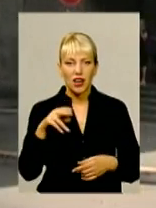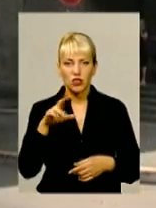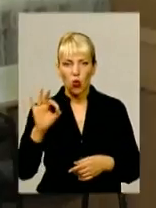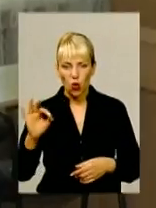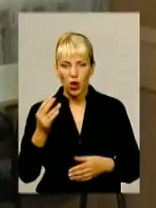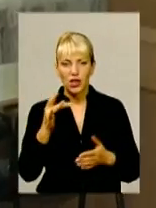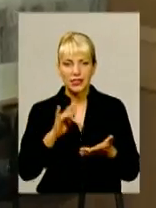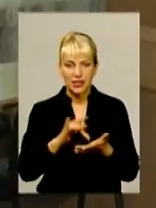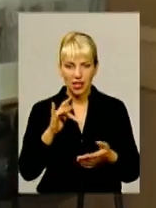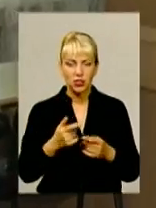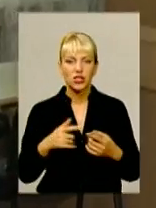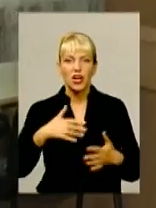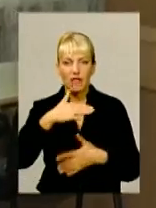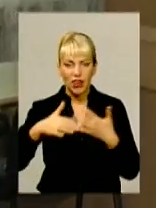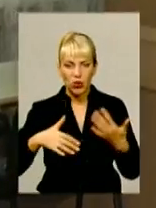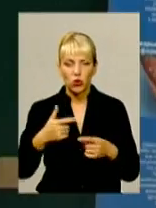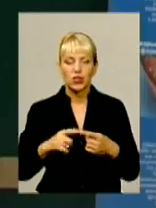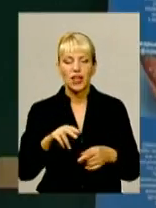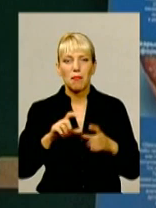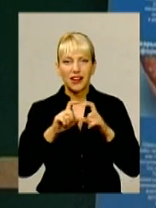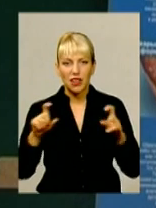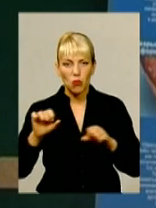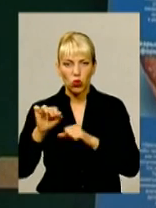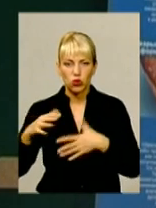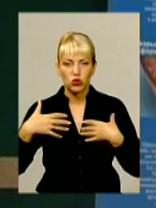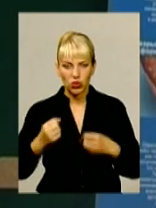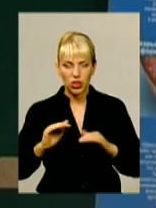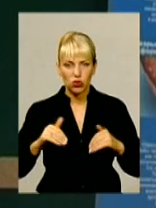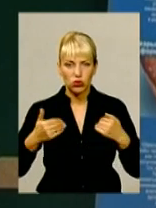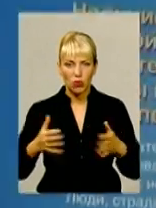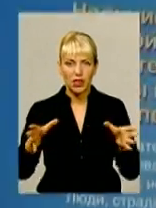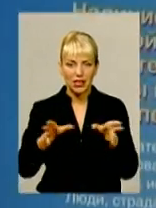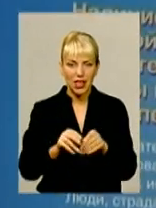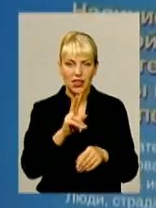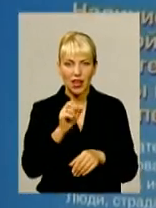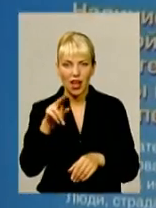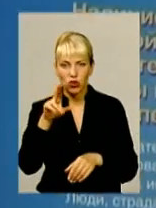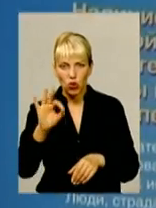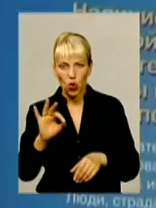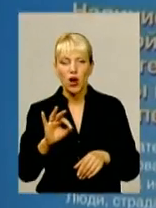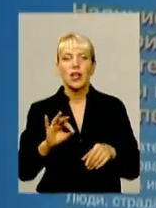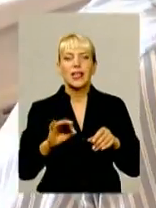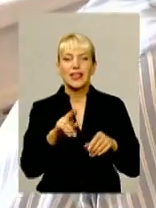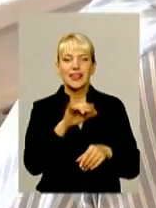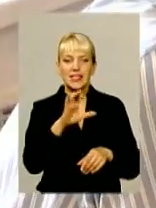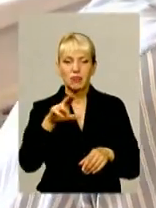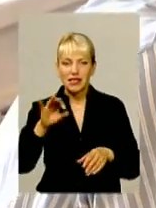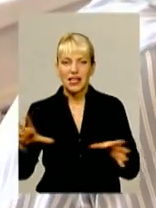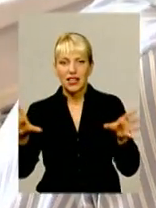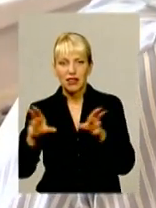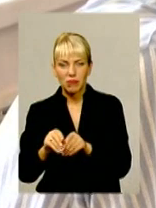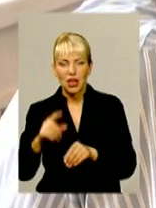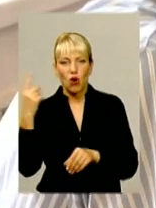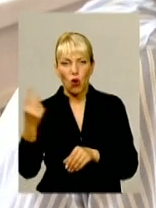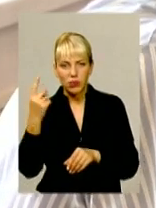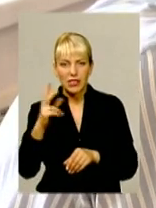Нагадаю, Департамент охорони здоров'я ініціював приєднання кардіохірургічного відділення обласної лікарні до кардіодиспансеру і створення